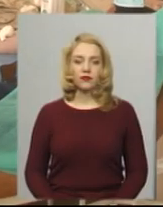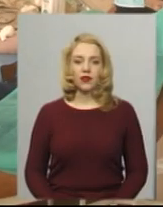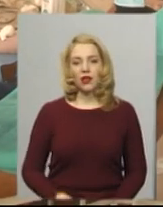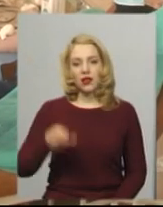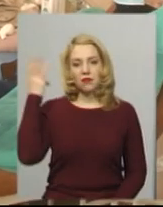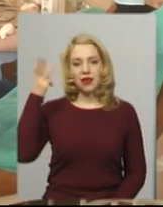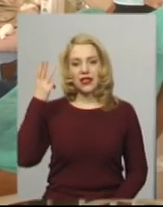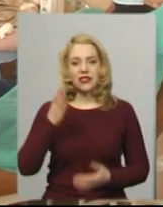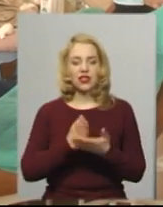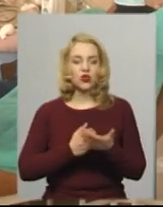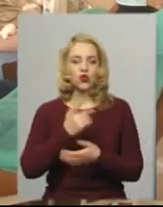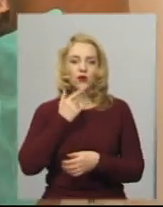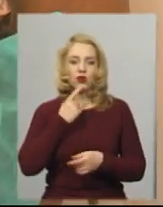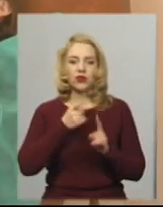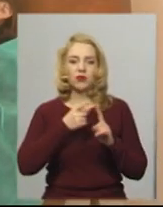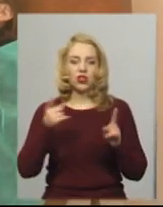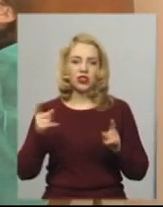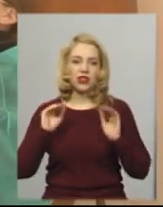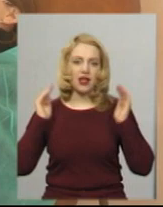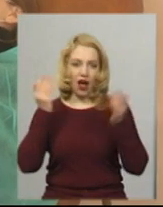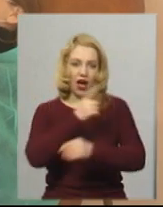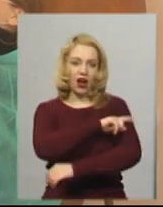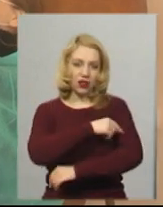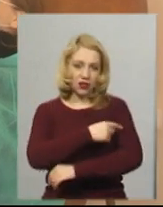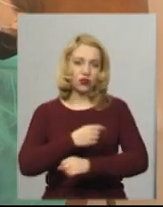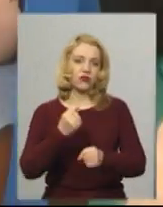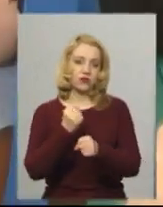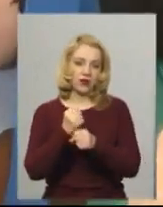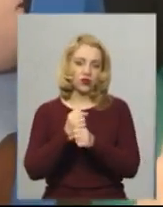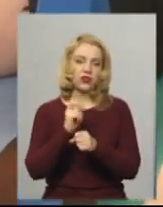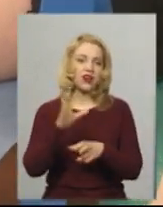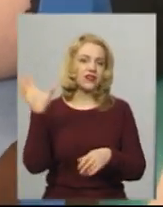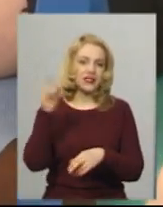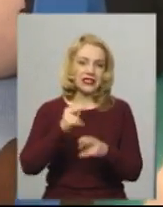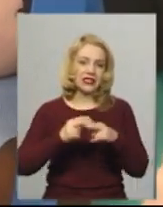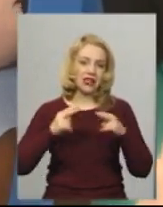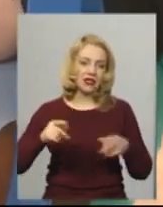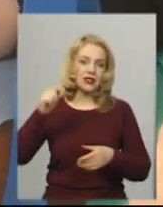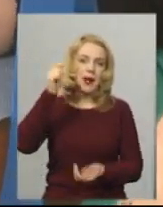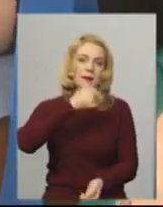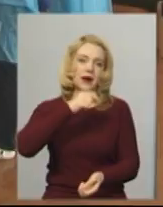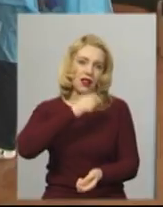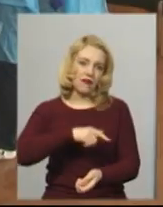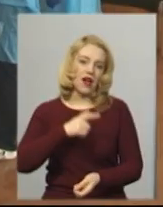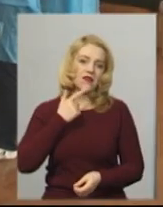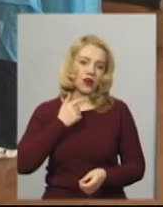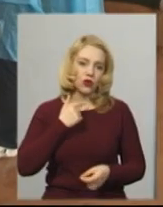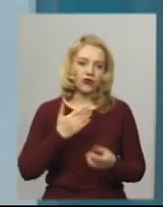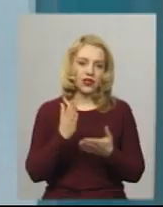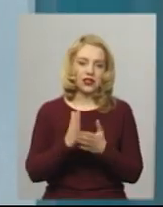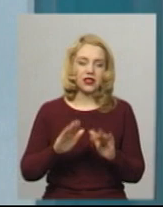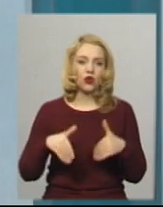Хмельницька служба крові на час карантину працює, як і всі станції переливання крові України, розповідає заступник директора Людмила Щербатюк. Є